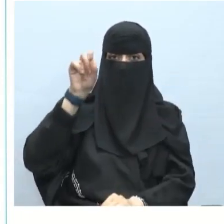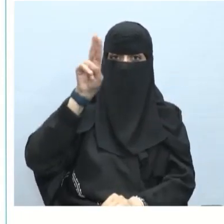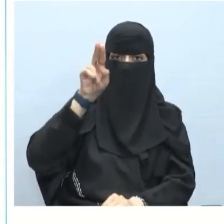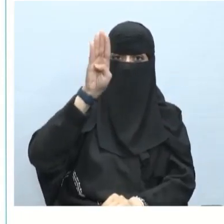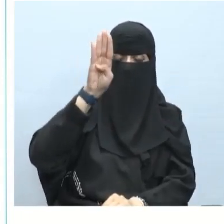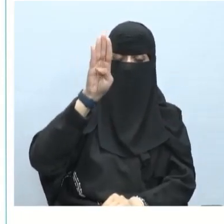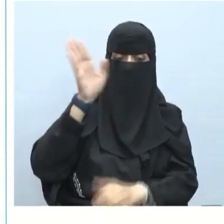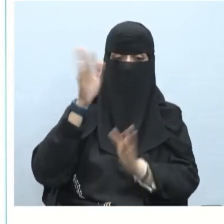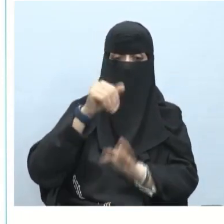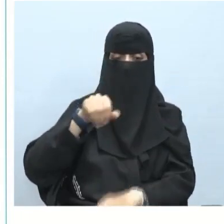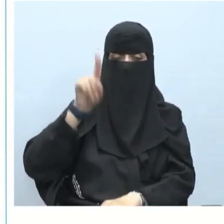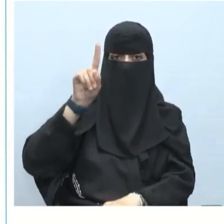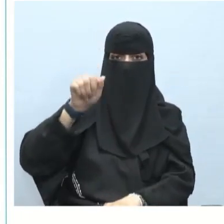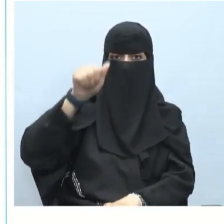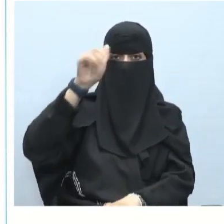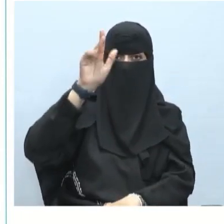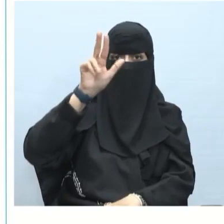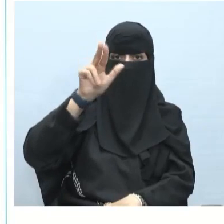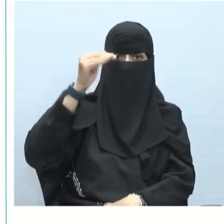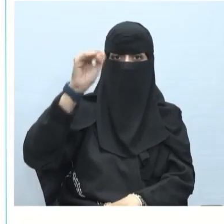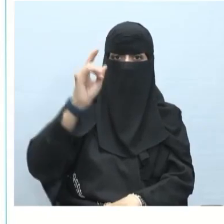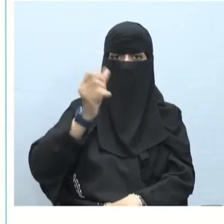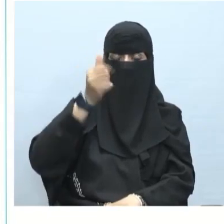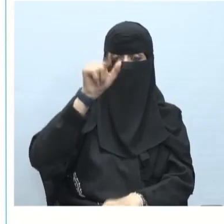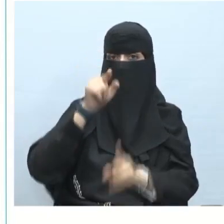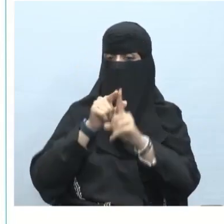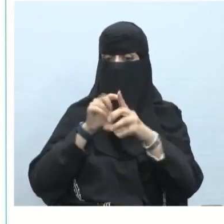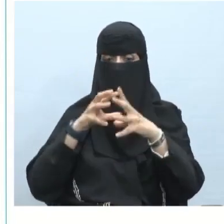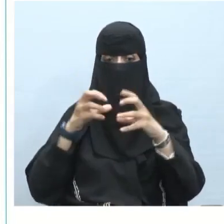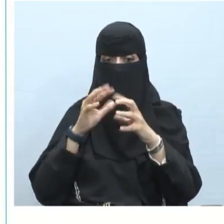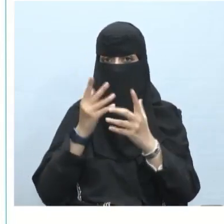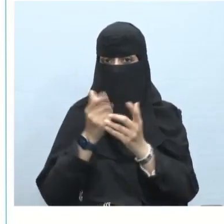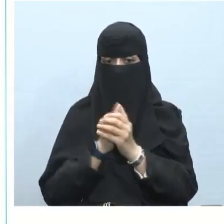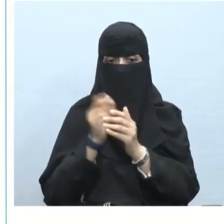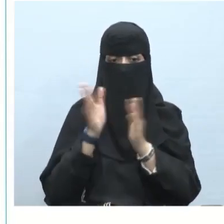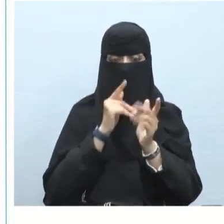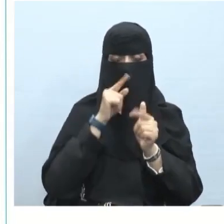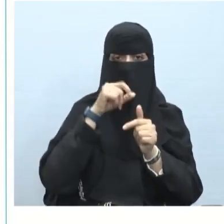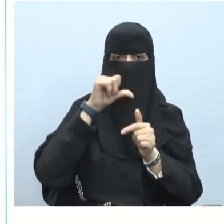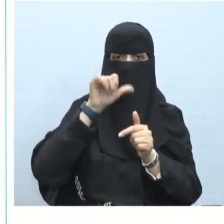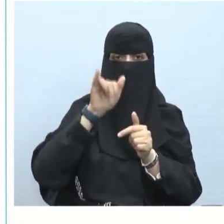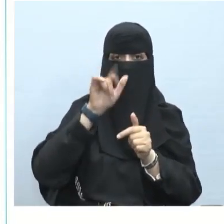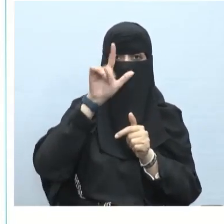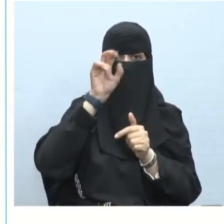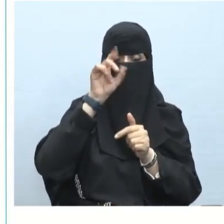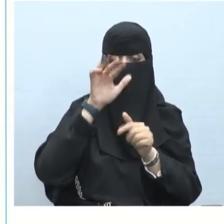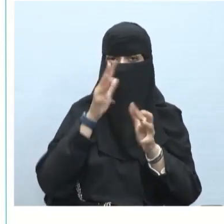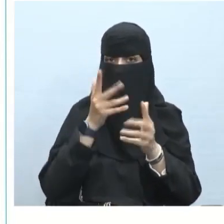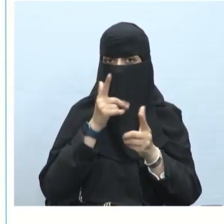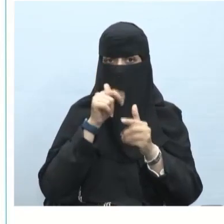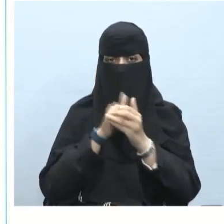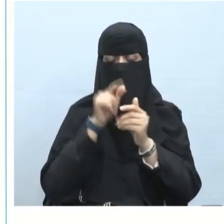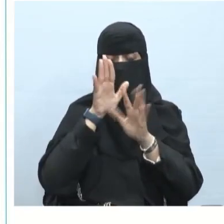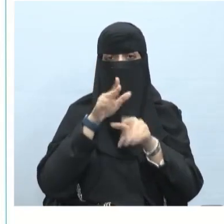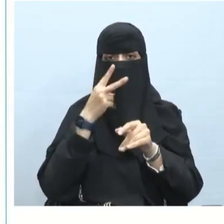وكذلك يلقي الآن الكلمة يفتك هنا نلاحظها بدأت بأحرف المضارعة